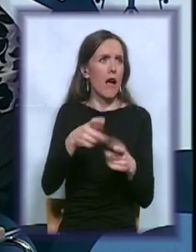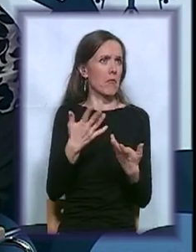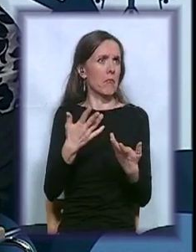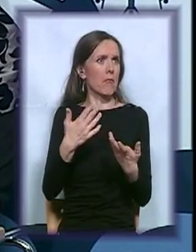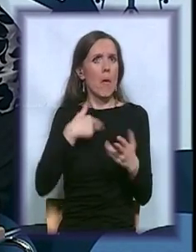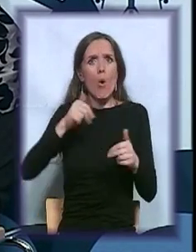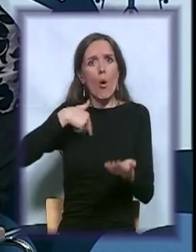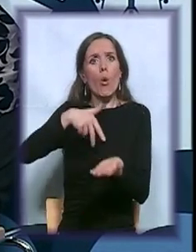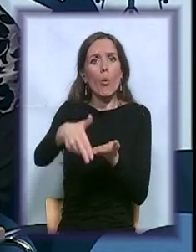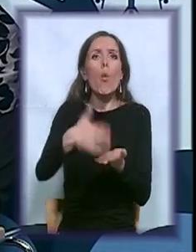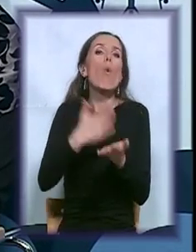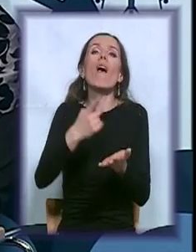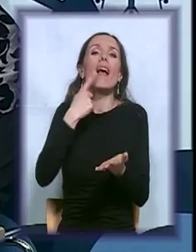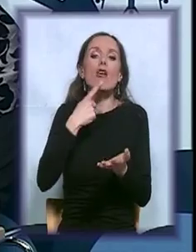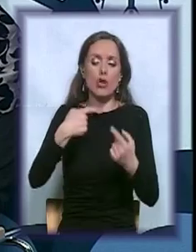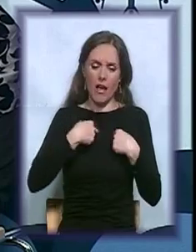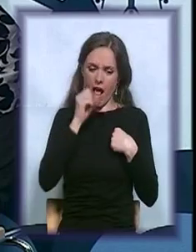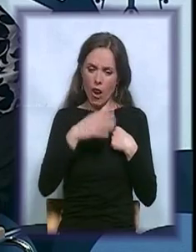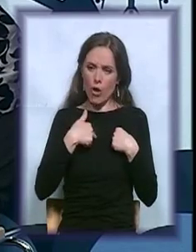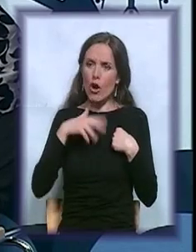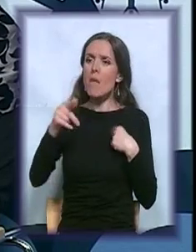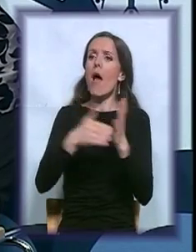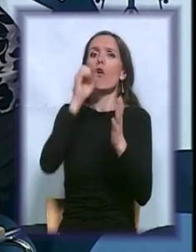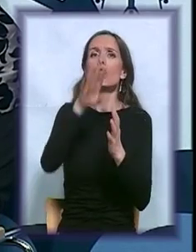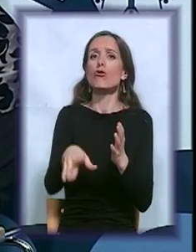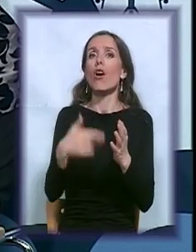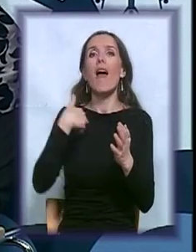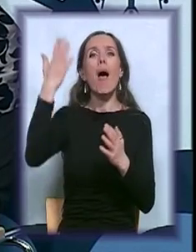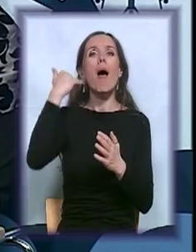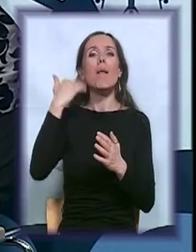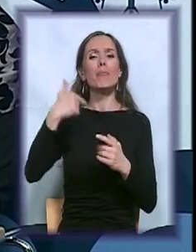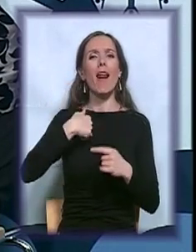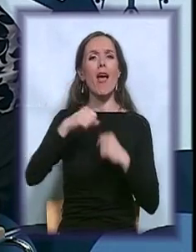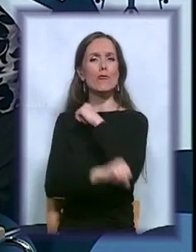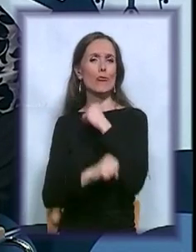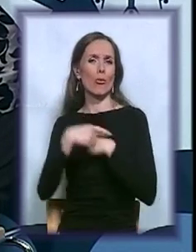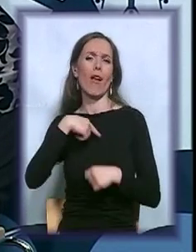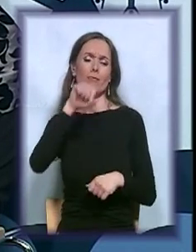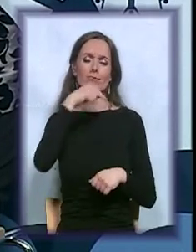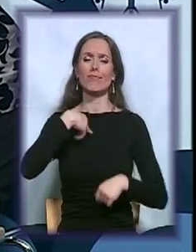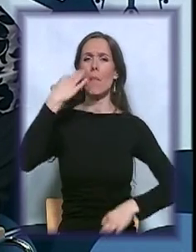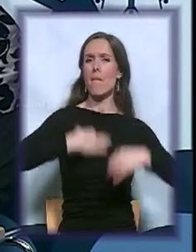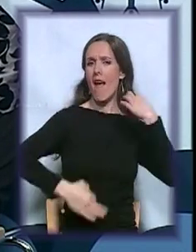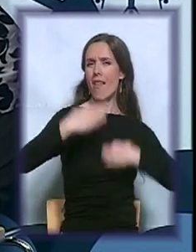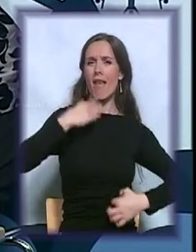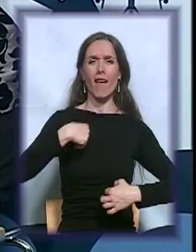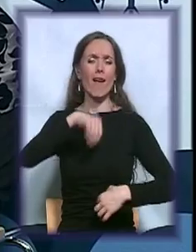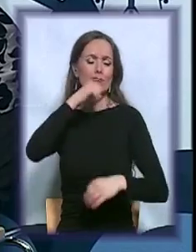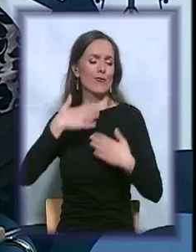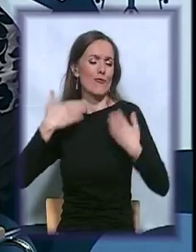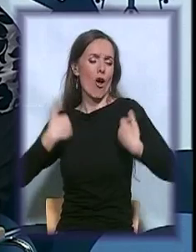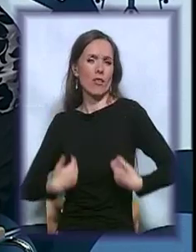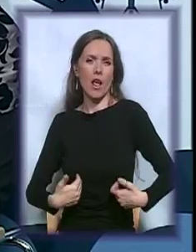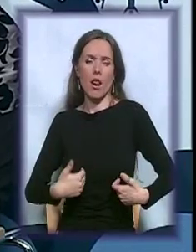slučajeva od goreg. Ja sam bila kao student maneken koji sam volila svoje telo. To je bilo šok, buđenje sa silim